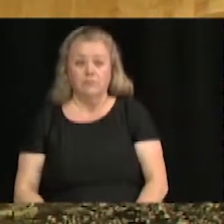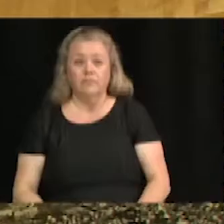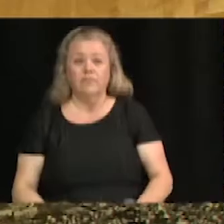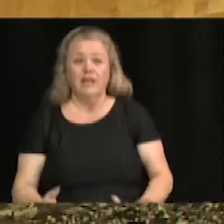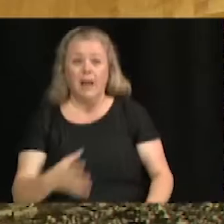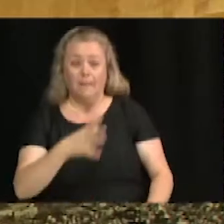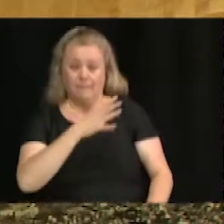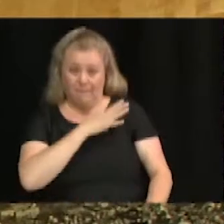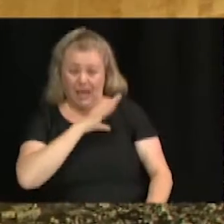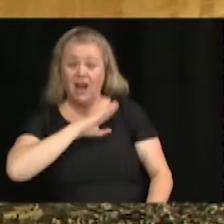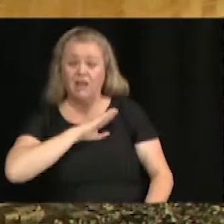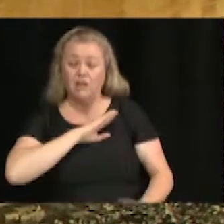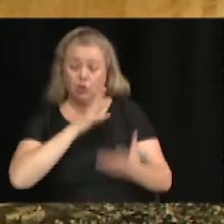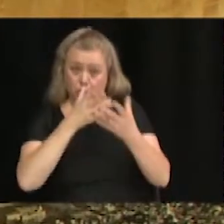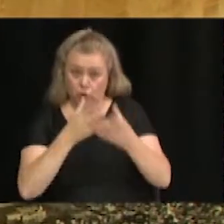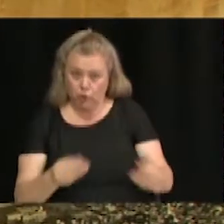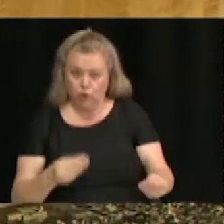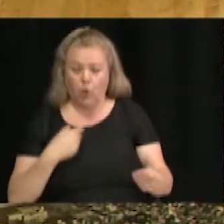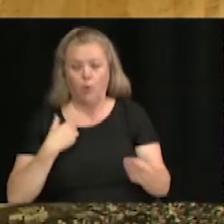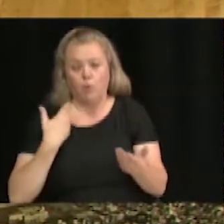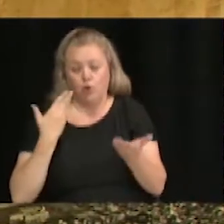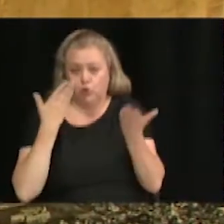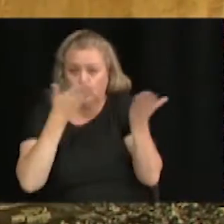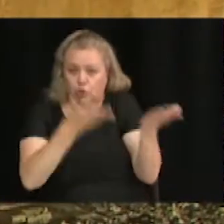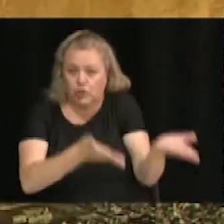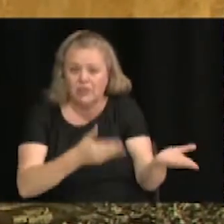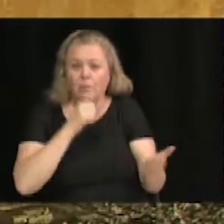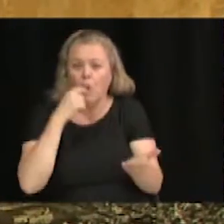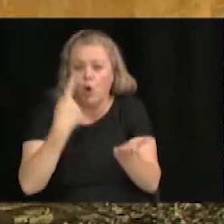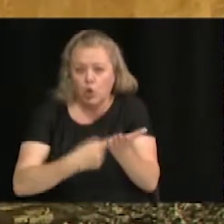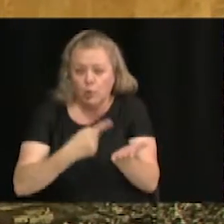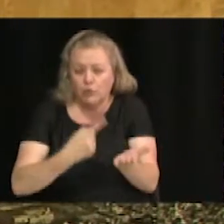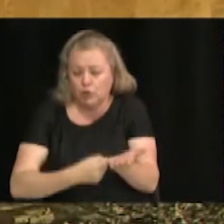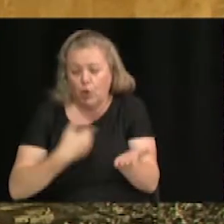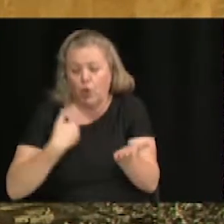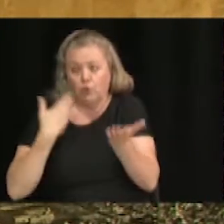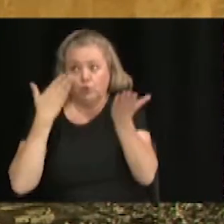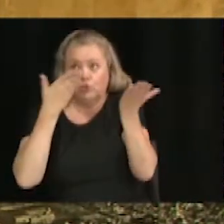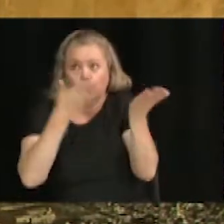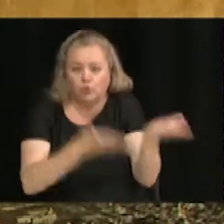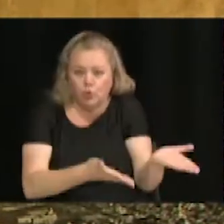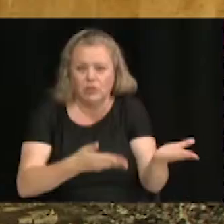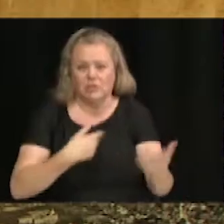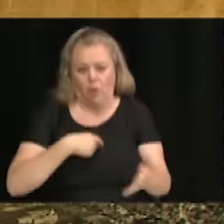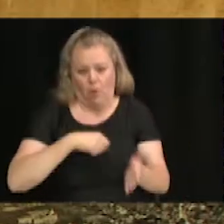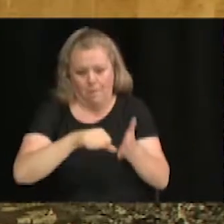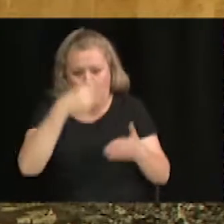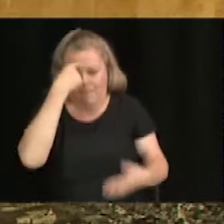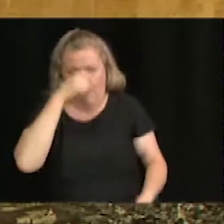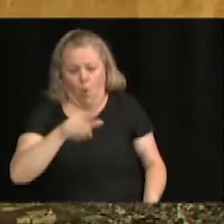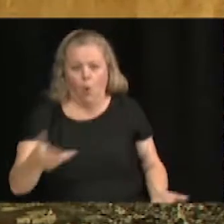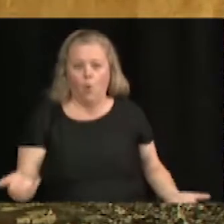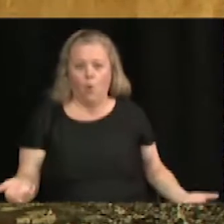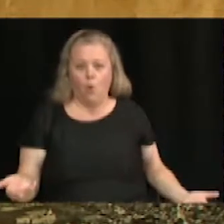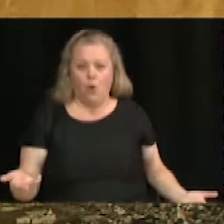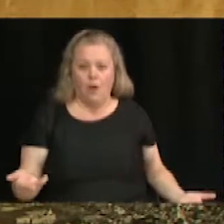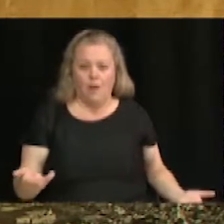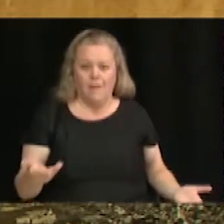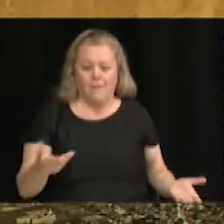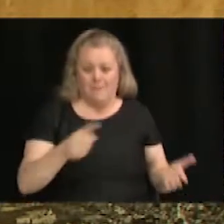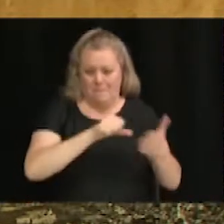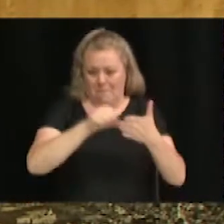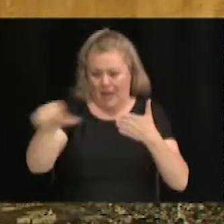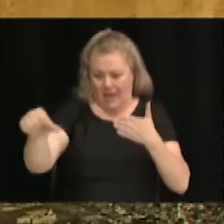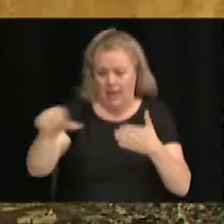Bien, j'ai une solution. C'est une suggestion que je fais. Ce n pas un commentaire, c'est une suggestion. On paye pour. C'est payé avec mes taxes. Merci